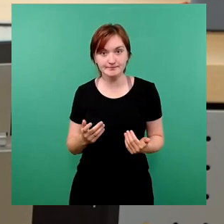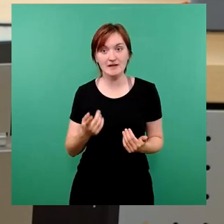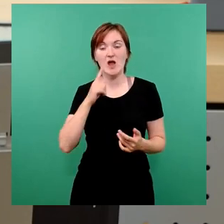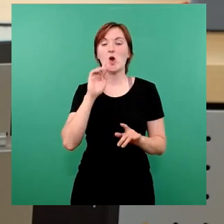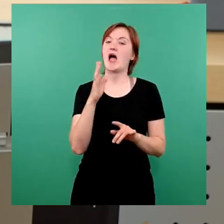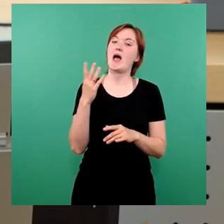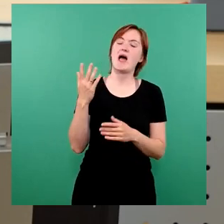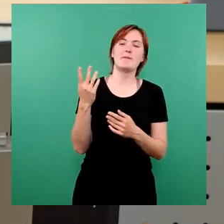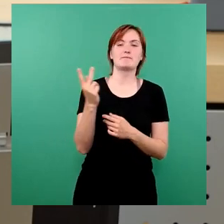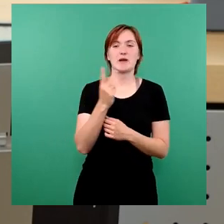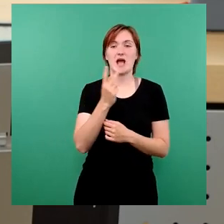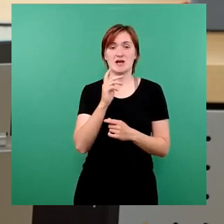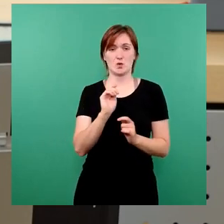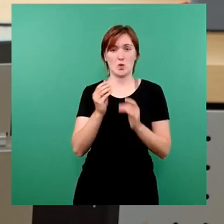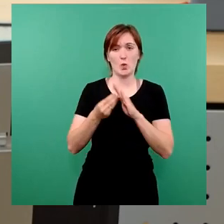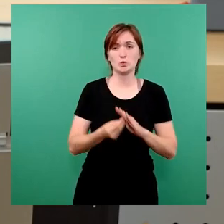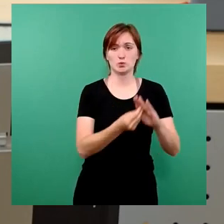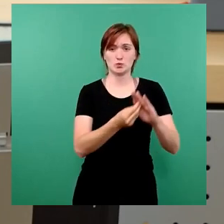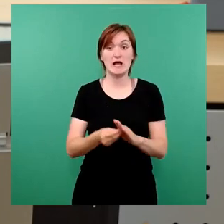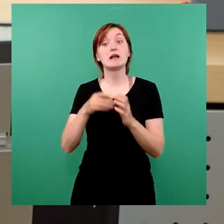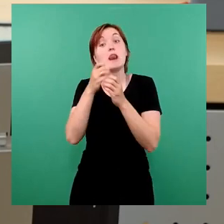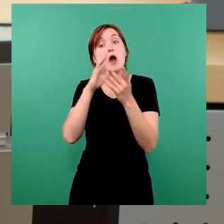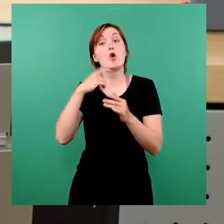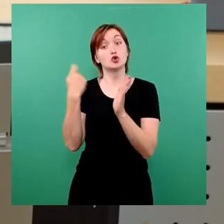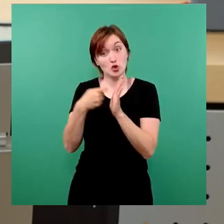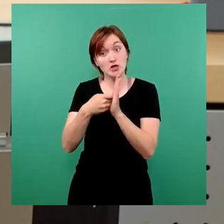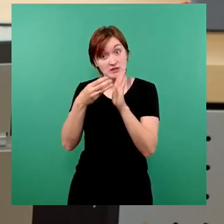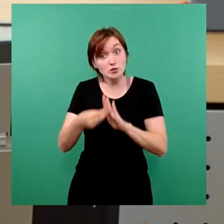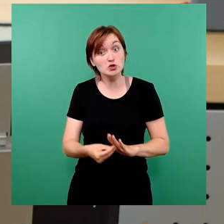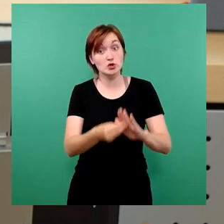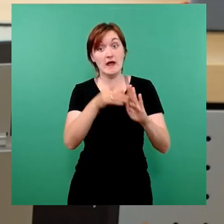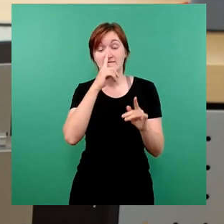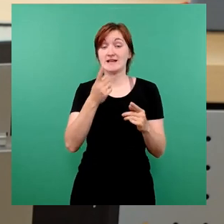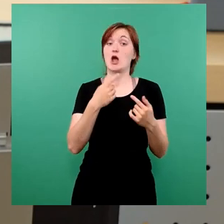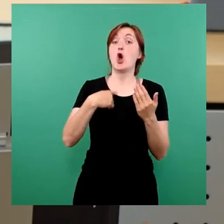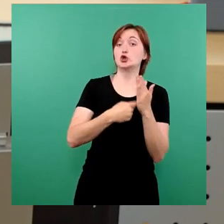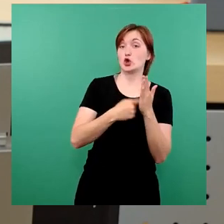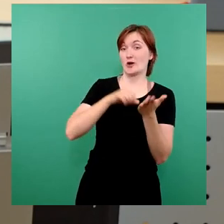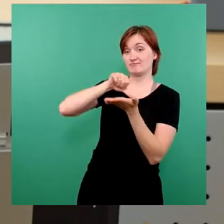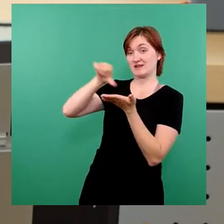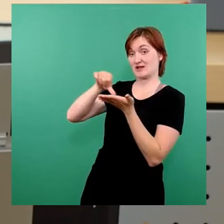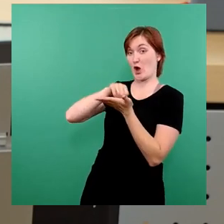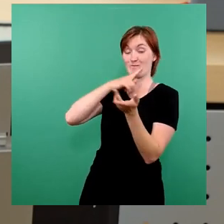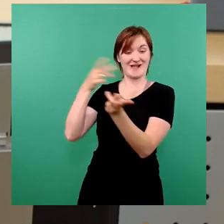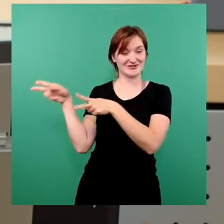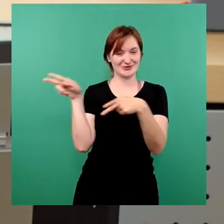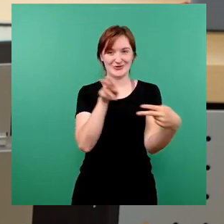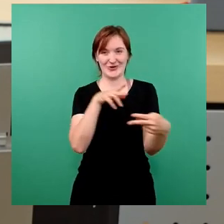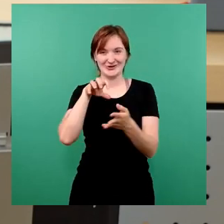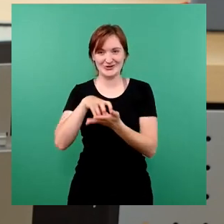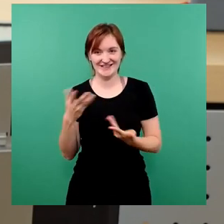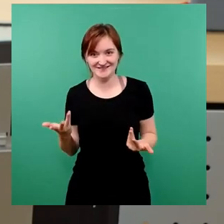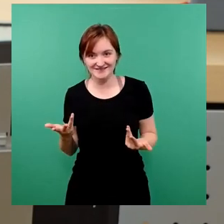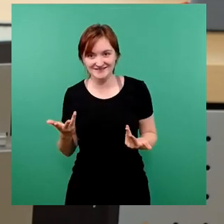der Stadt ist da auch von Vorteil, wenn der Steuerzahler mal etwas von seinem eigenen Steuergeld zurückbekommt. Insgesamt eine gute Sache, die wir